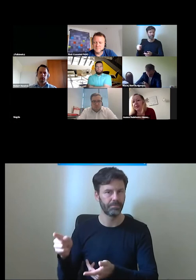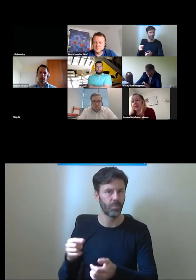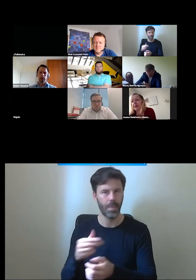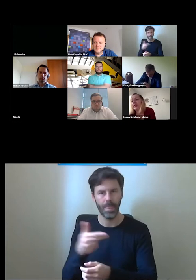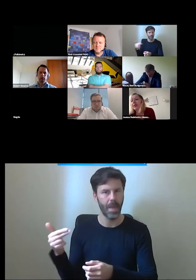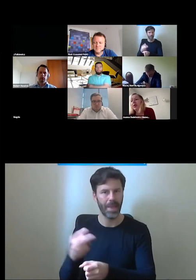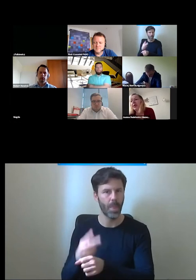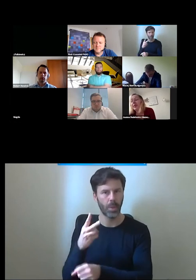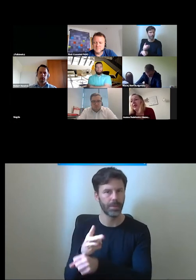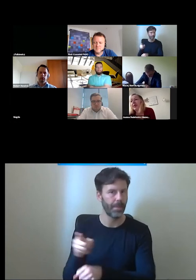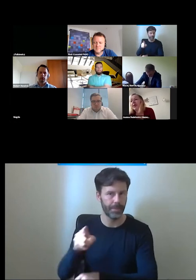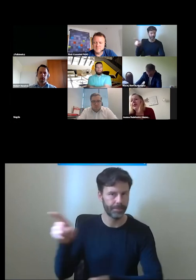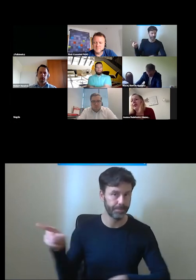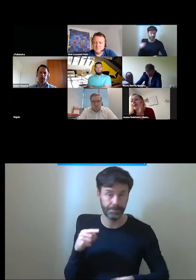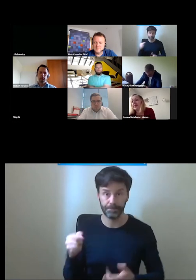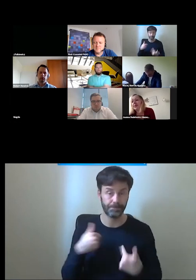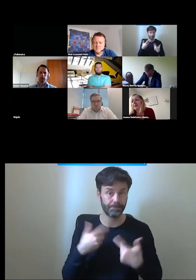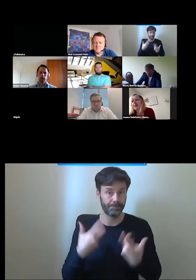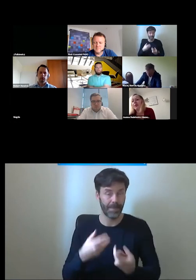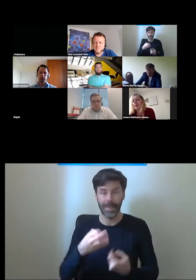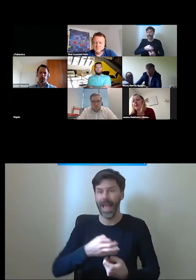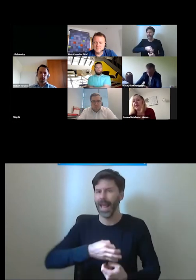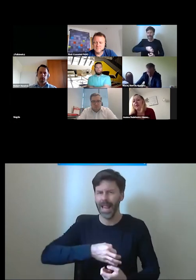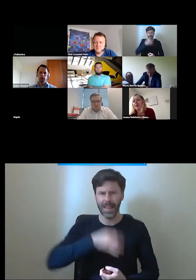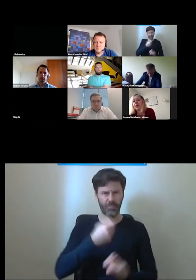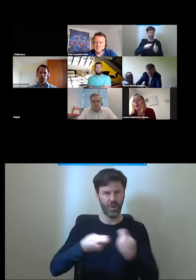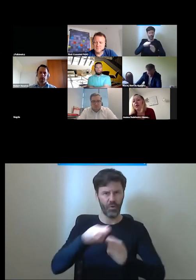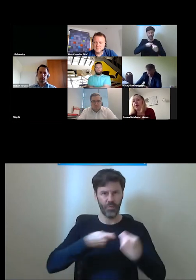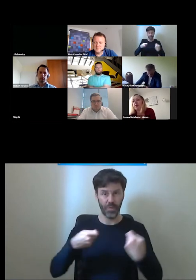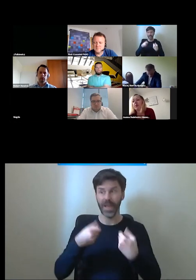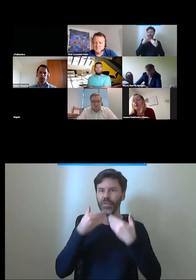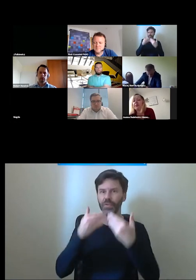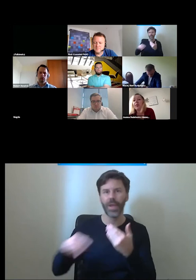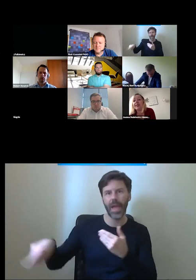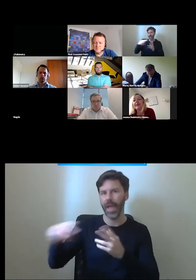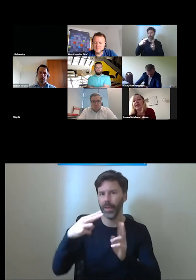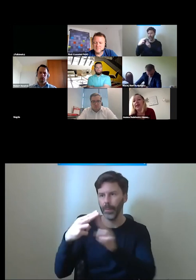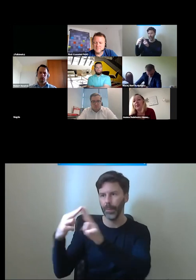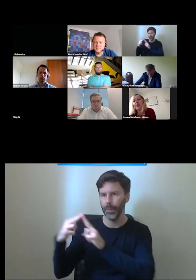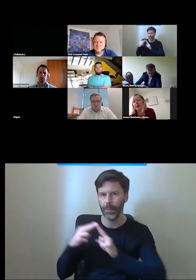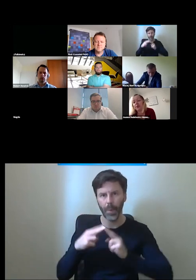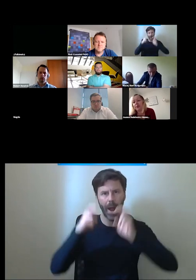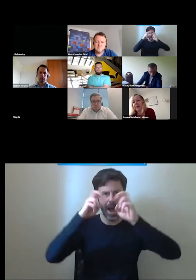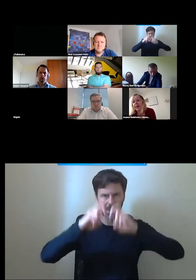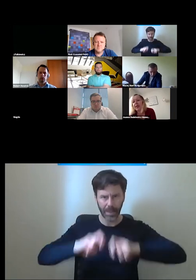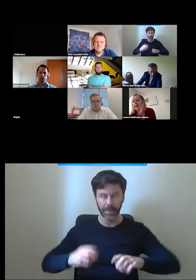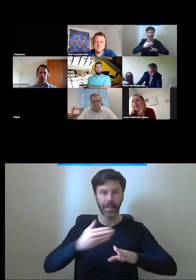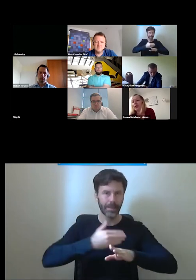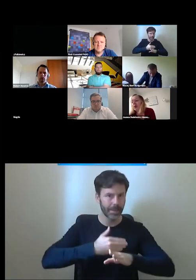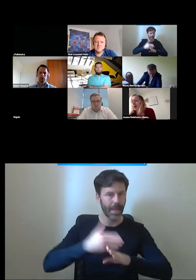model i to tak naprawdę te analizy były podstawą do w ogóle zlecenia dalej projektów